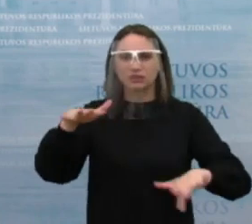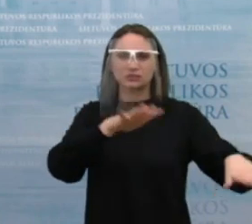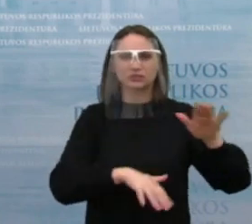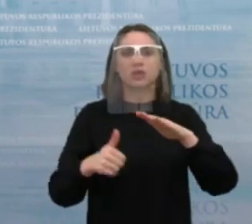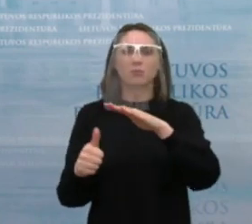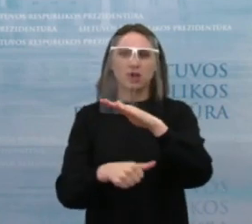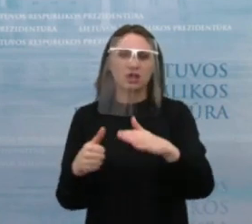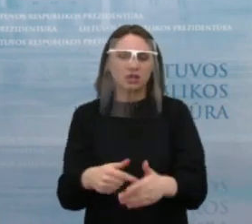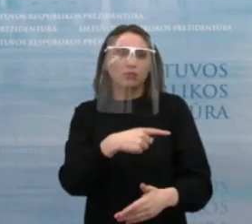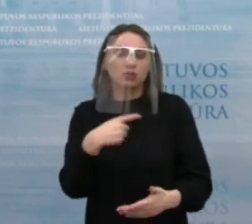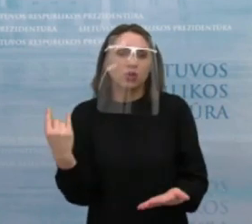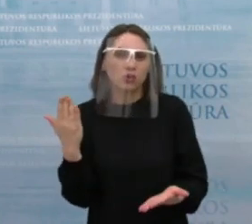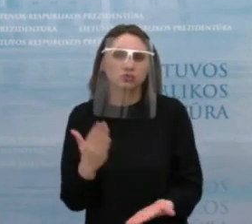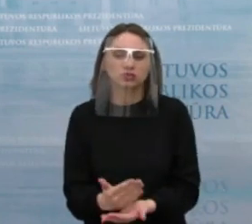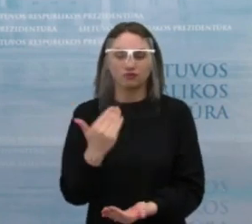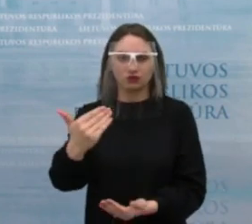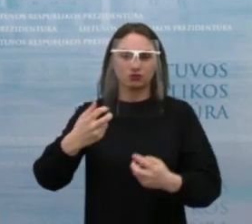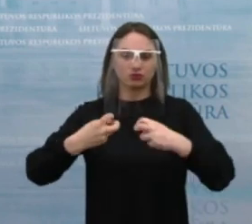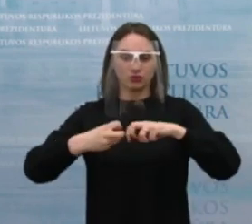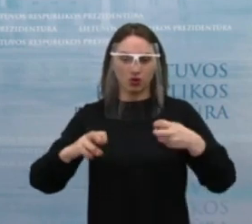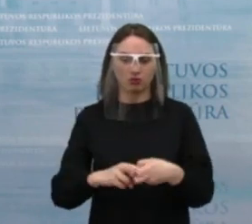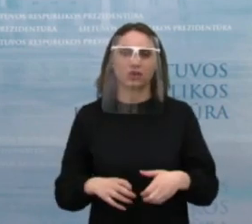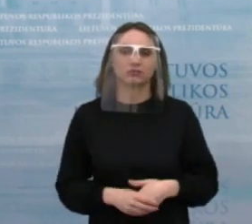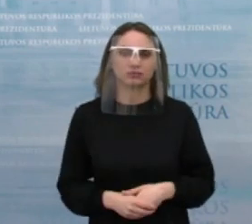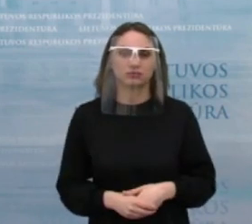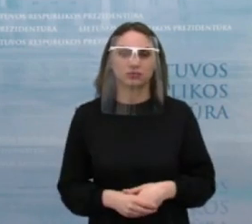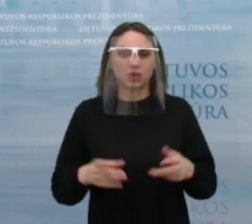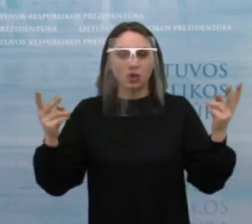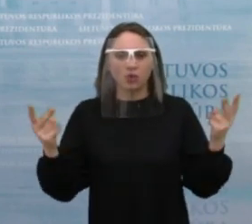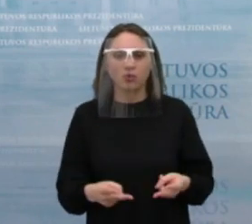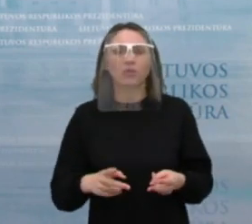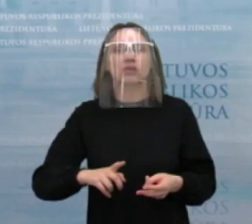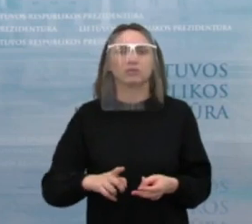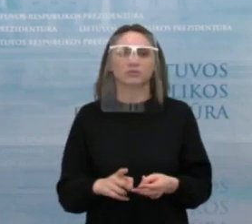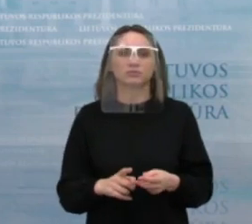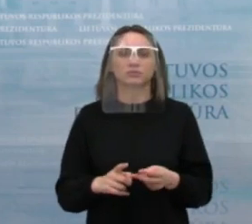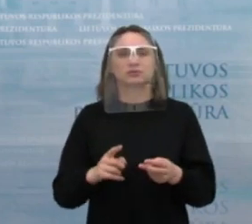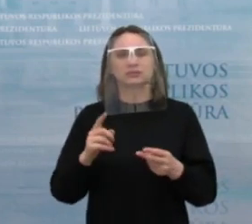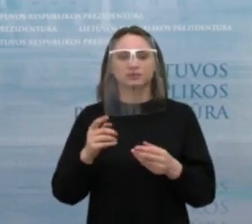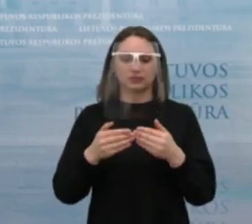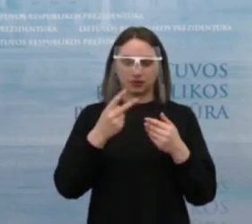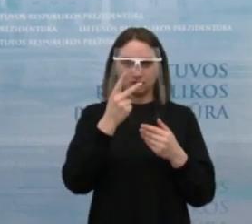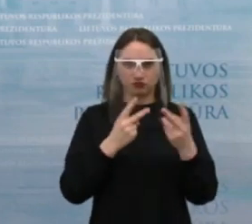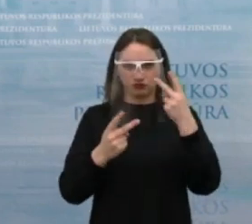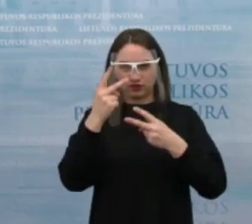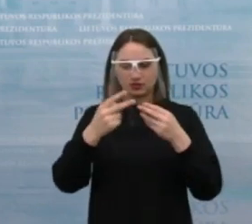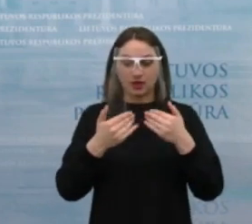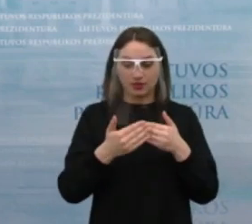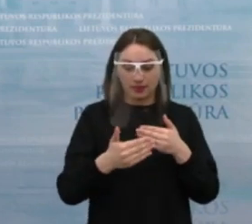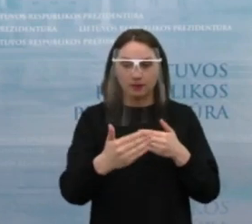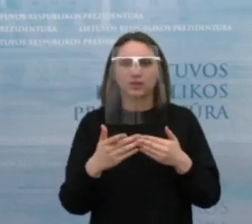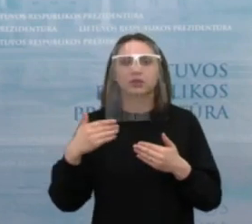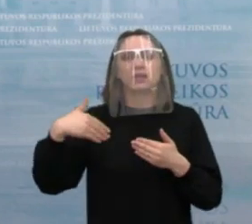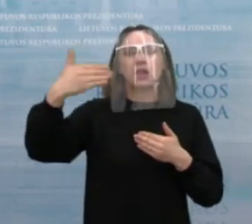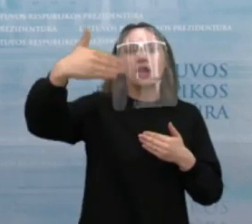abijones problema ir reikia įvairių priemonių tiek ir trumpalaikių, tiek ir vidutinio laiko, tiek ir ilgalaikių ir papildomų